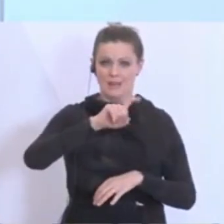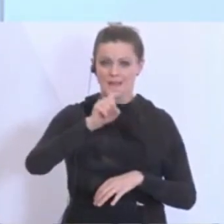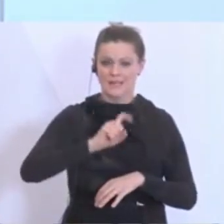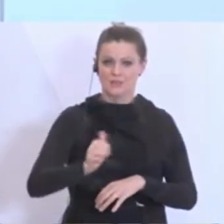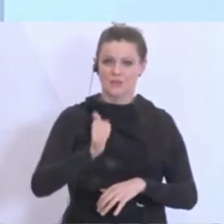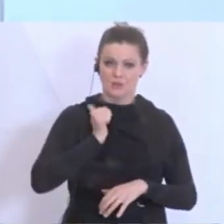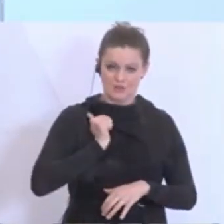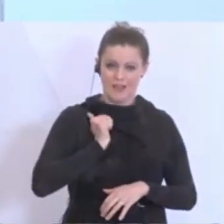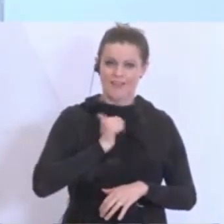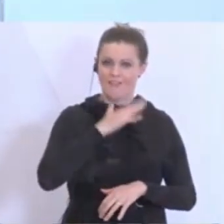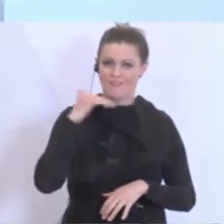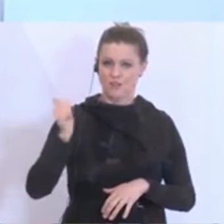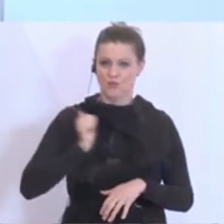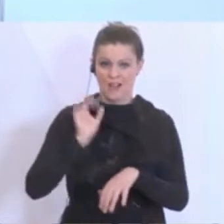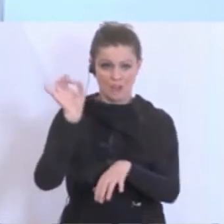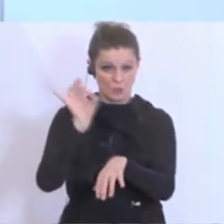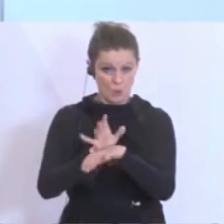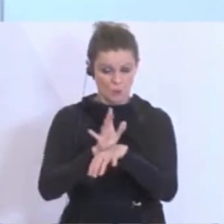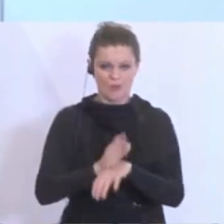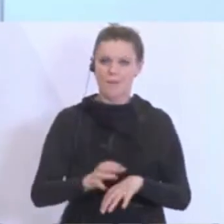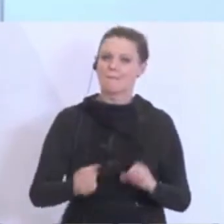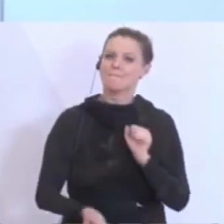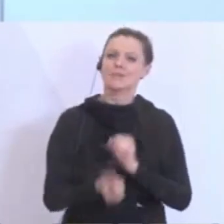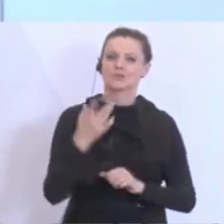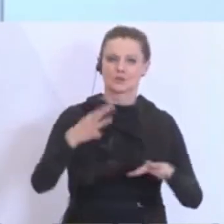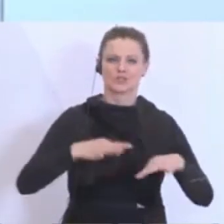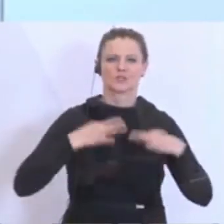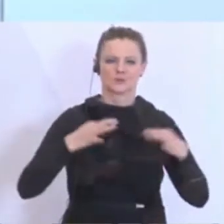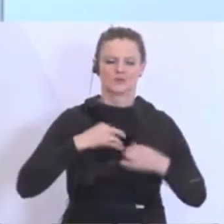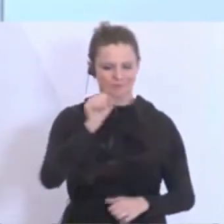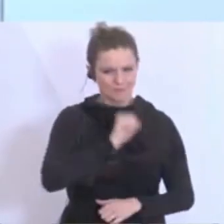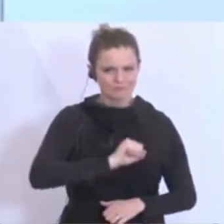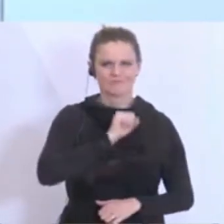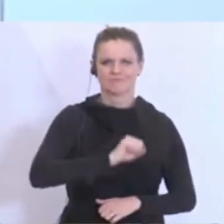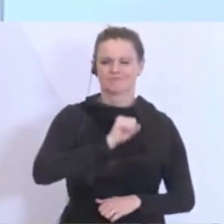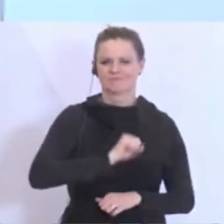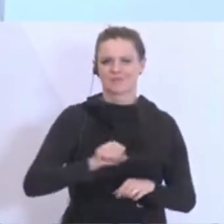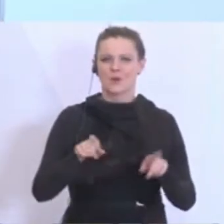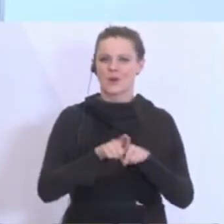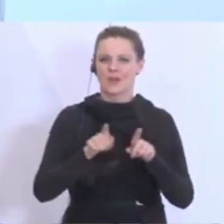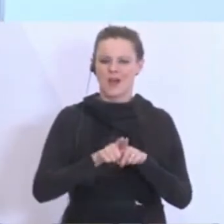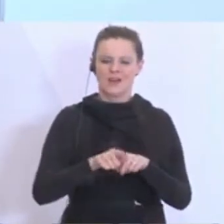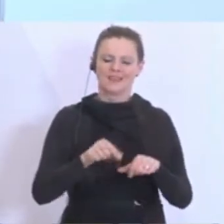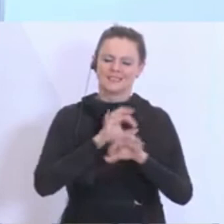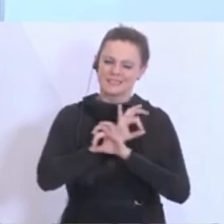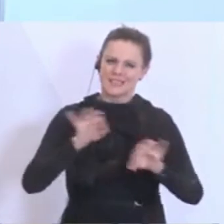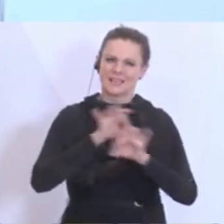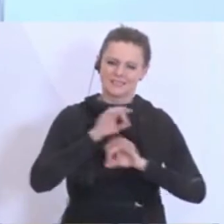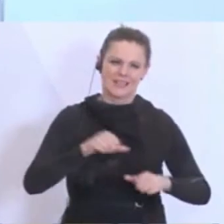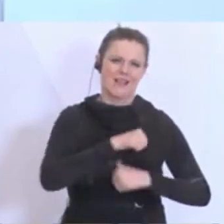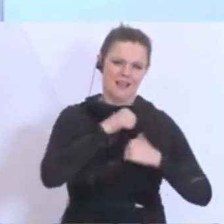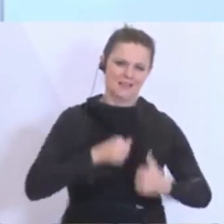viel Soldatenglück, ganz besonders Gesundheit, Durchhaltevermögen. Und ich bedanke mich sehr, sehr herzlich